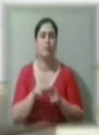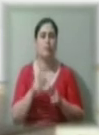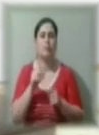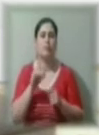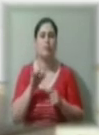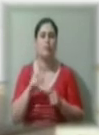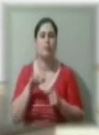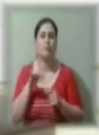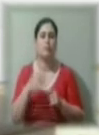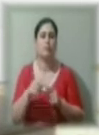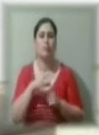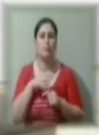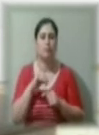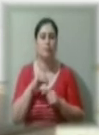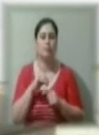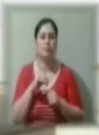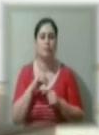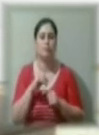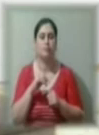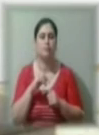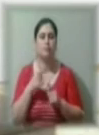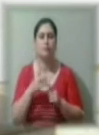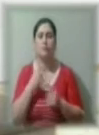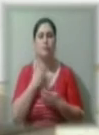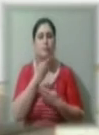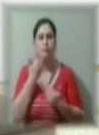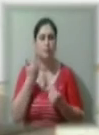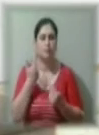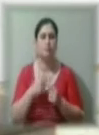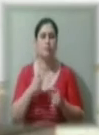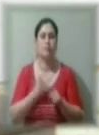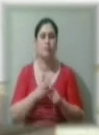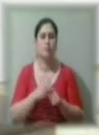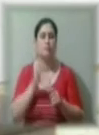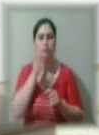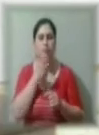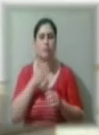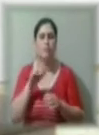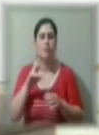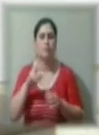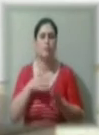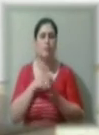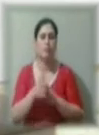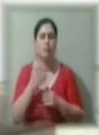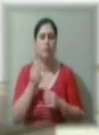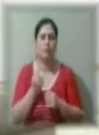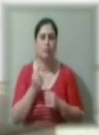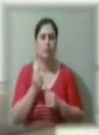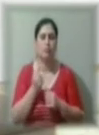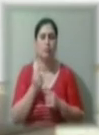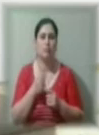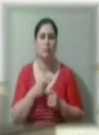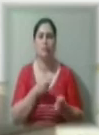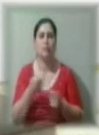не маємо дуже серйозних важелів впливу на перевізників. Тому це